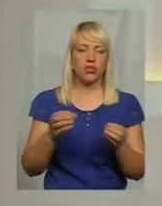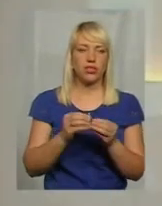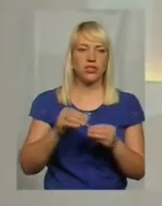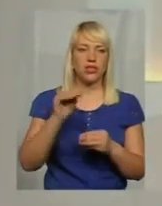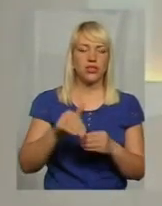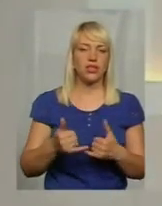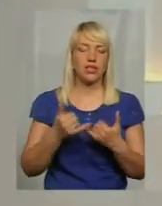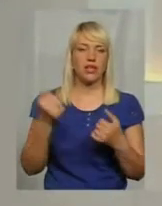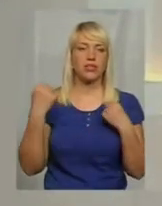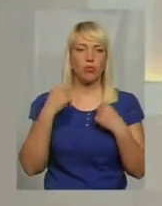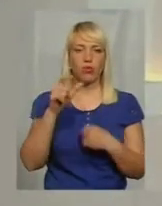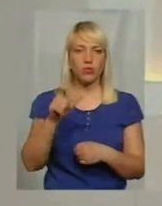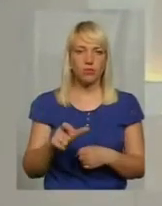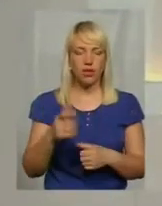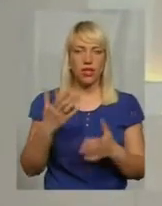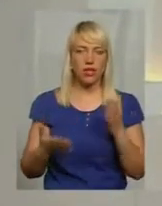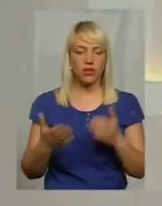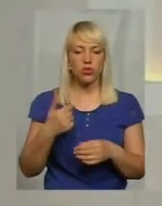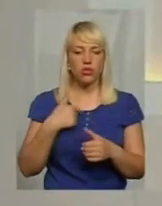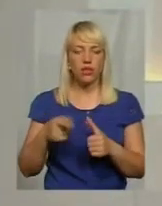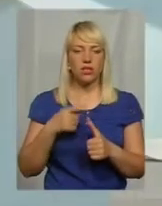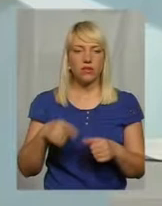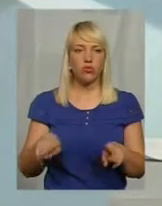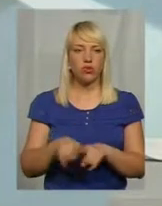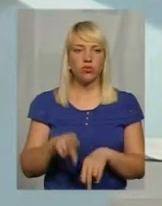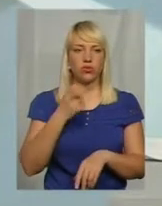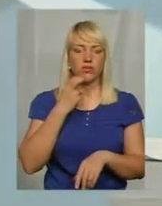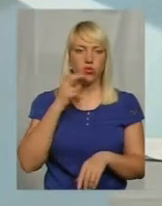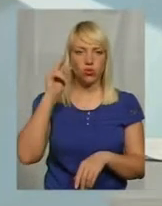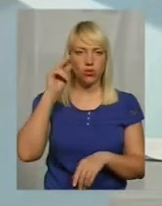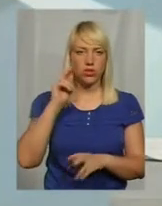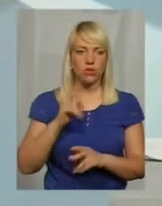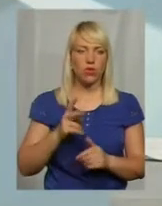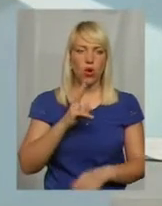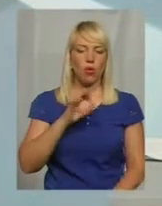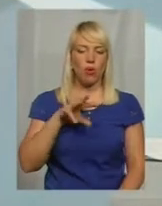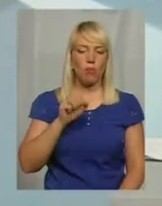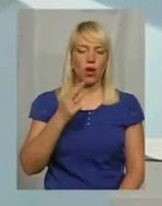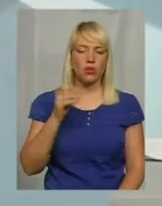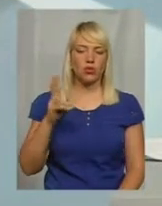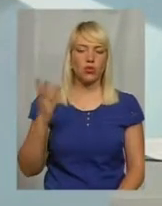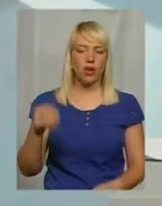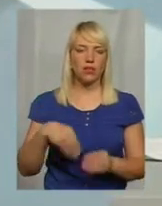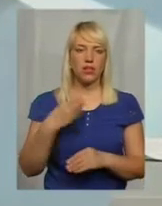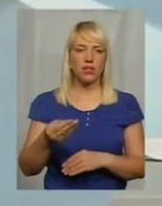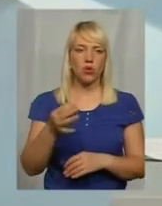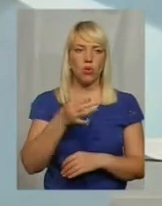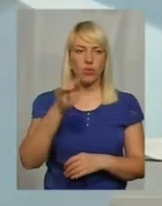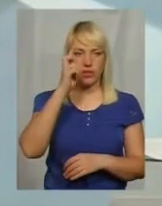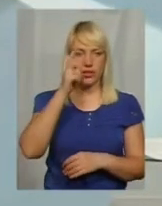для спортсмена, то, якщо я назову таку смішну цифру, як для Комощук, зараз призначила обласна